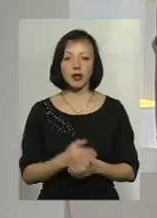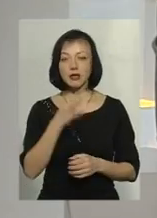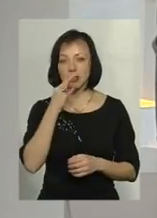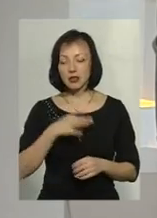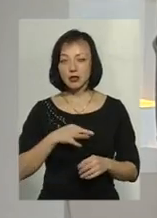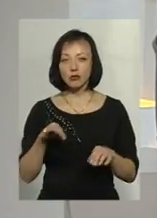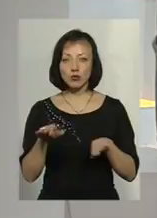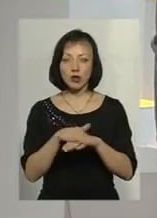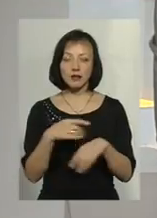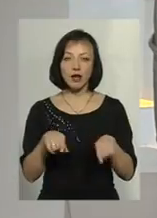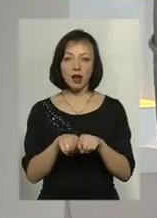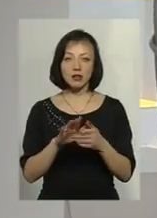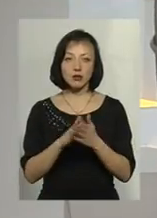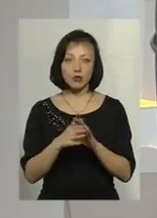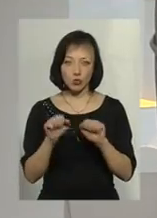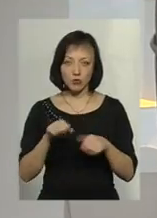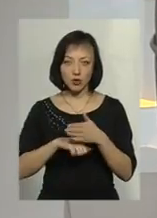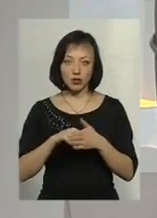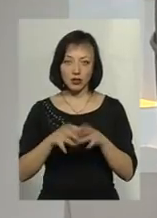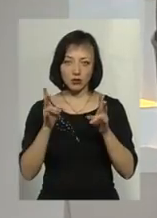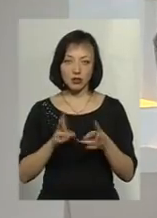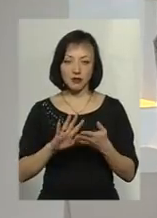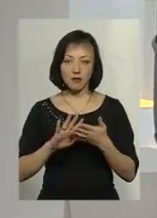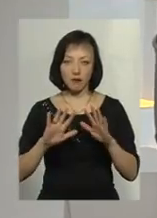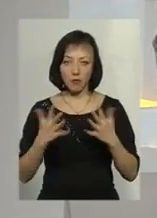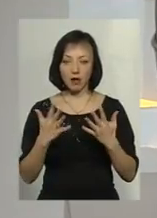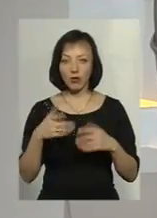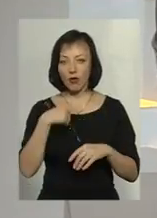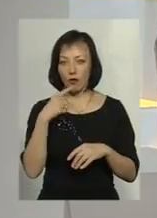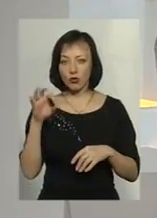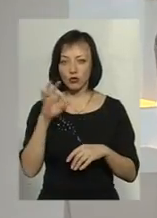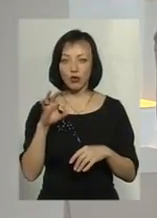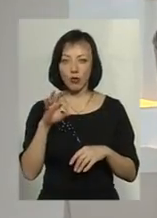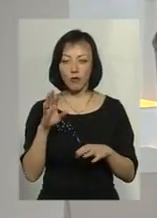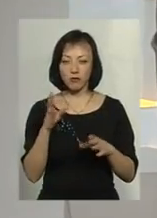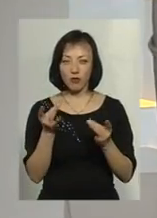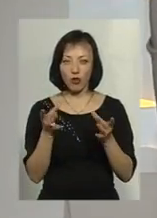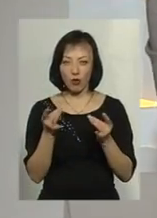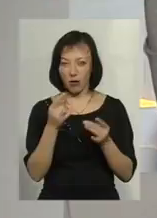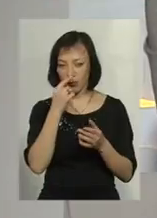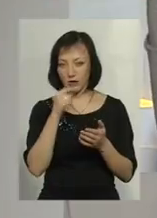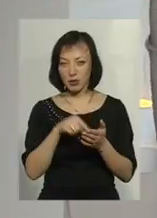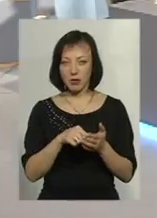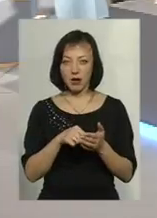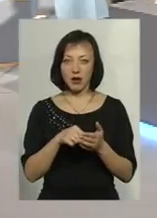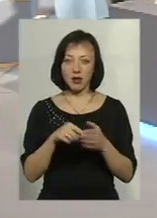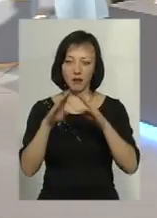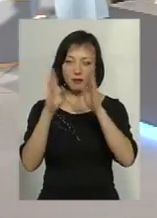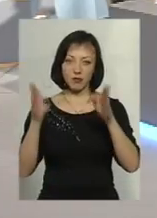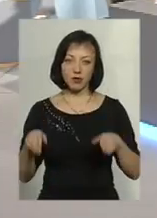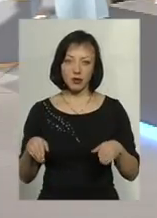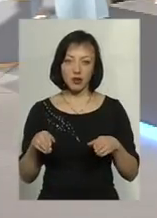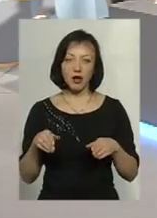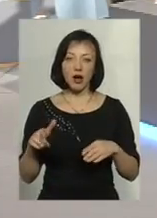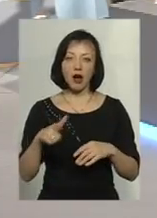може вона спричинити нещасний випадок, якщо ми говоримо про те, що конденсується волога в тому... я думаю,